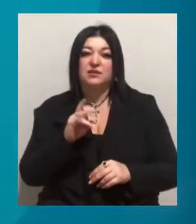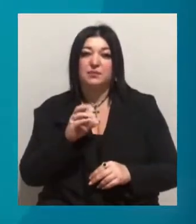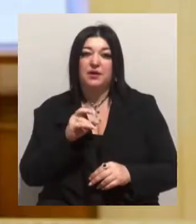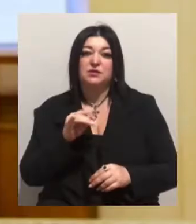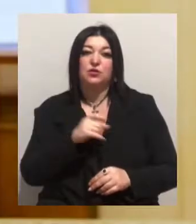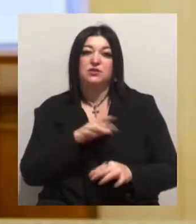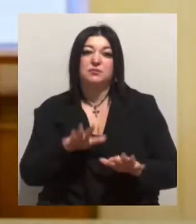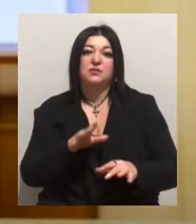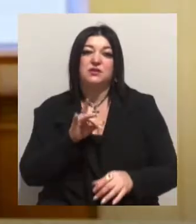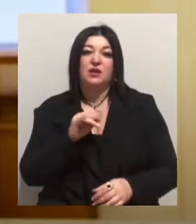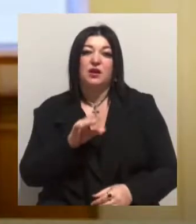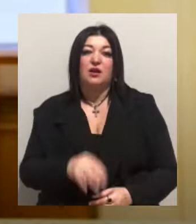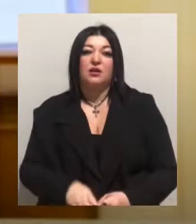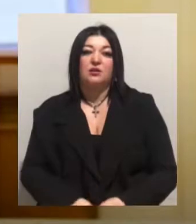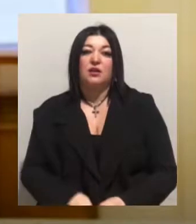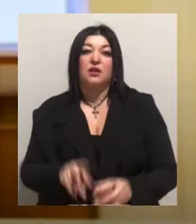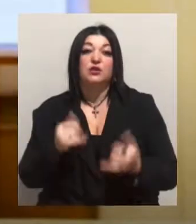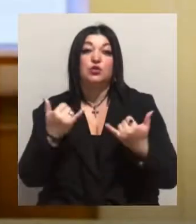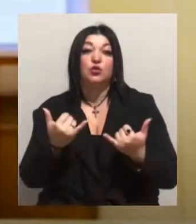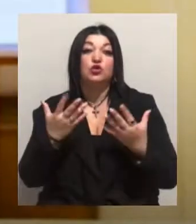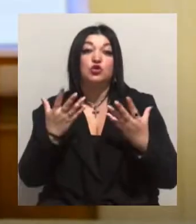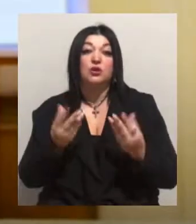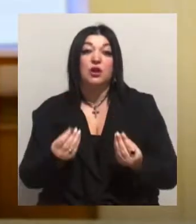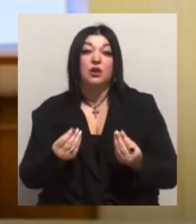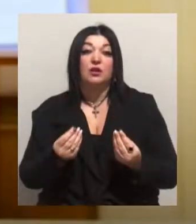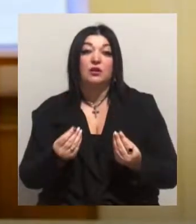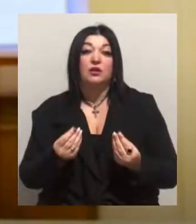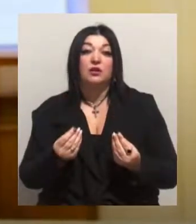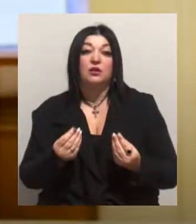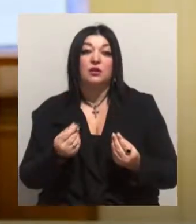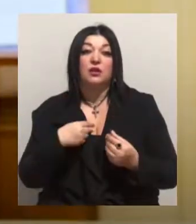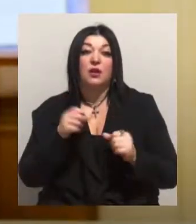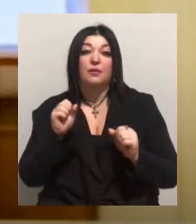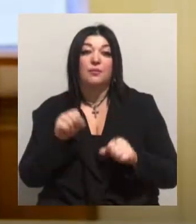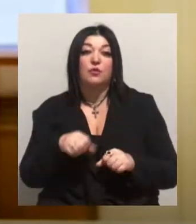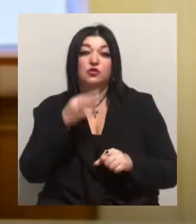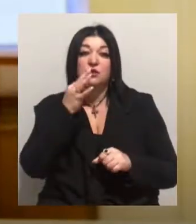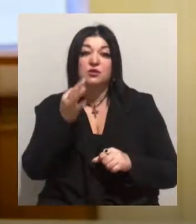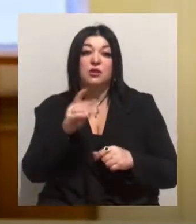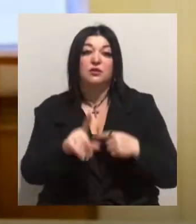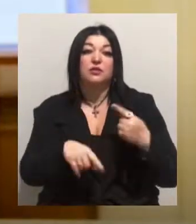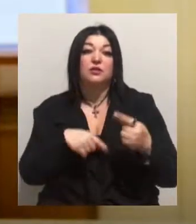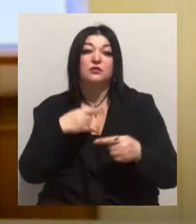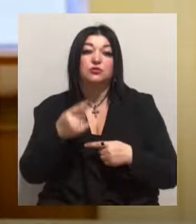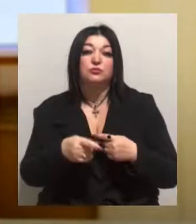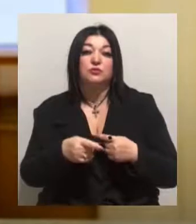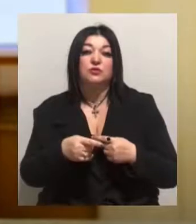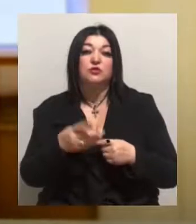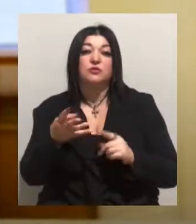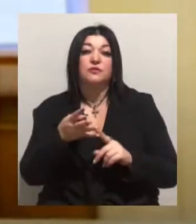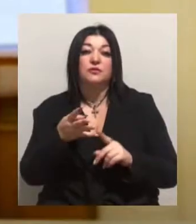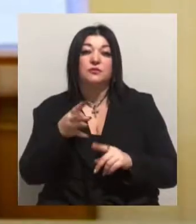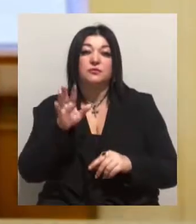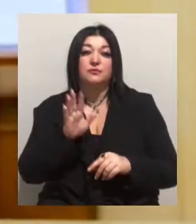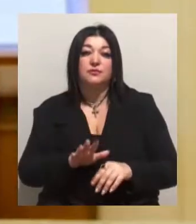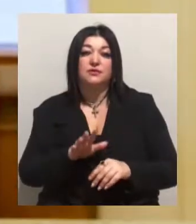На сьогоднішній день можу сказати наступне. В четвертому місяці 2019 року